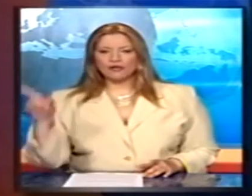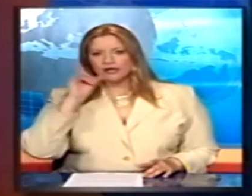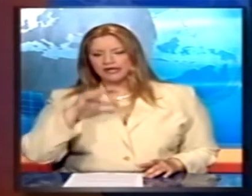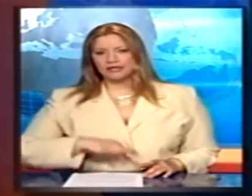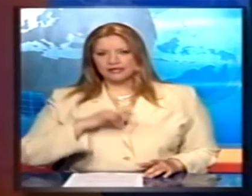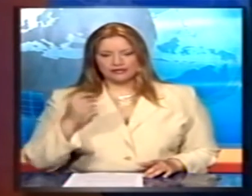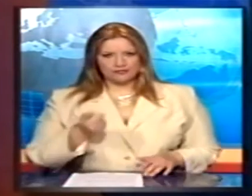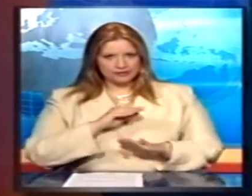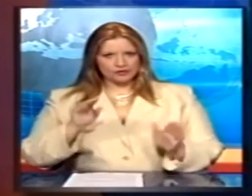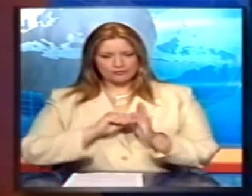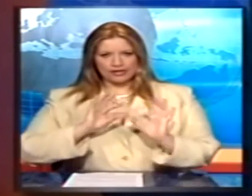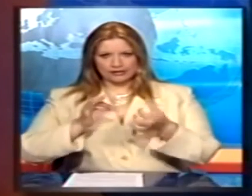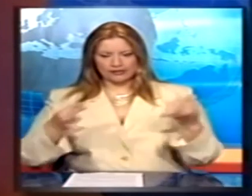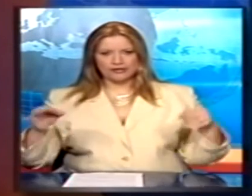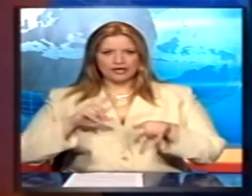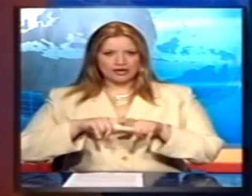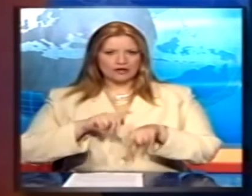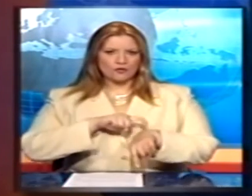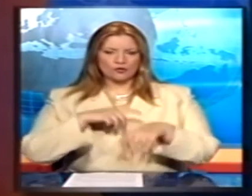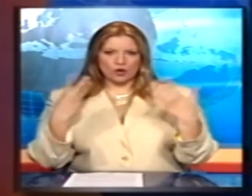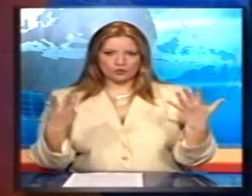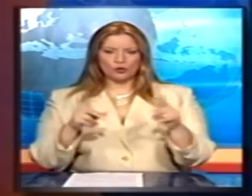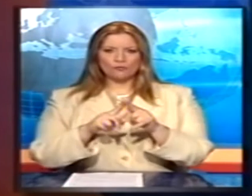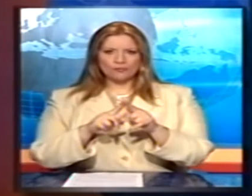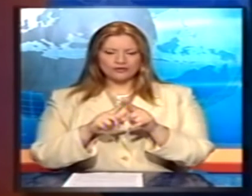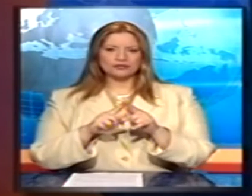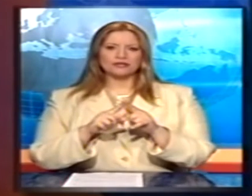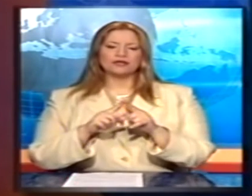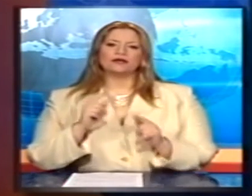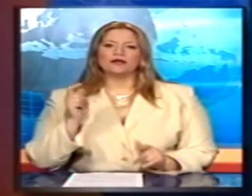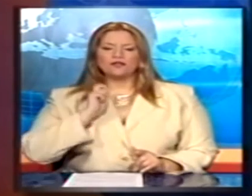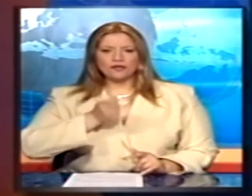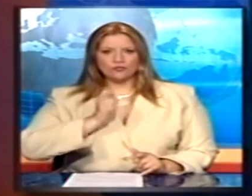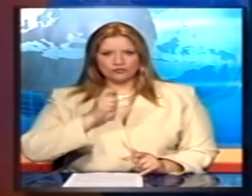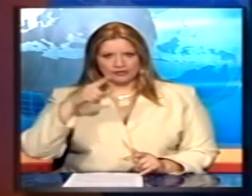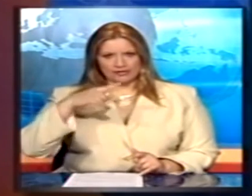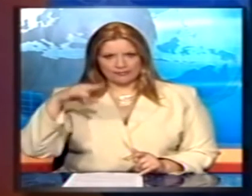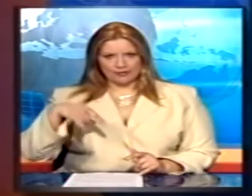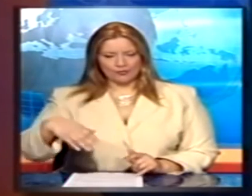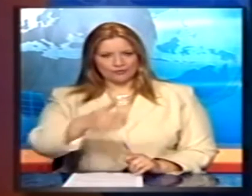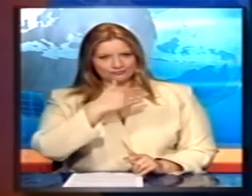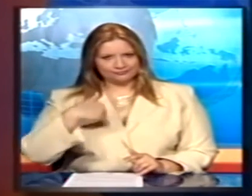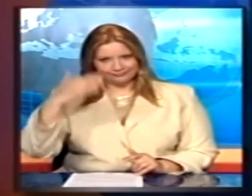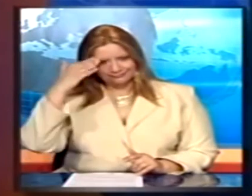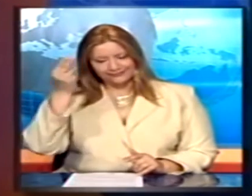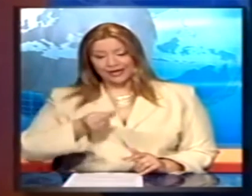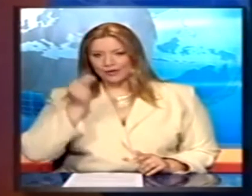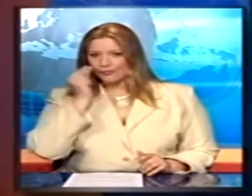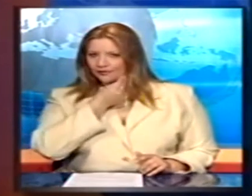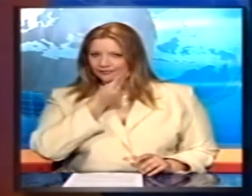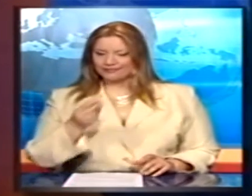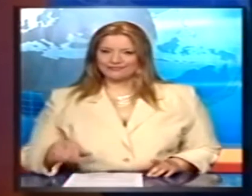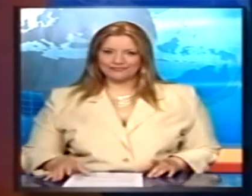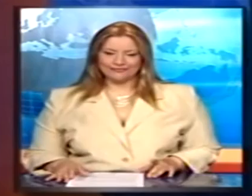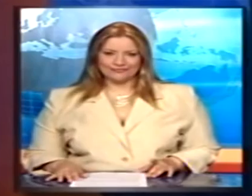Στο σημείο αυτό κυρίες και κύριοι ολοκληρώθηκε το σύντομο δελτίο μας Όλες οι ειδήσεις από την Ελλάδα και τον υπόλοιπο κόσμο στα νέα του αντένα στις 8 με το Γιάννη